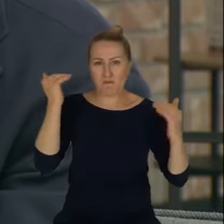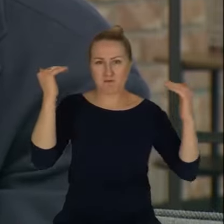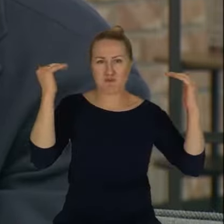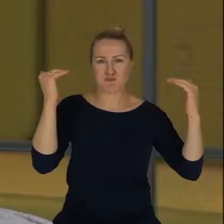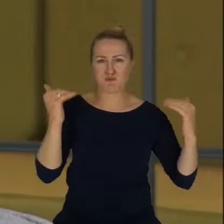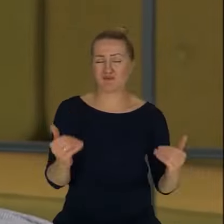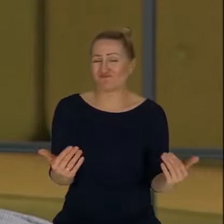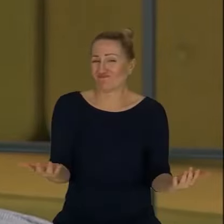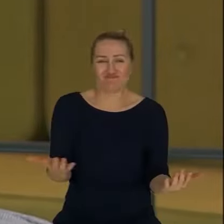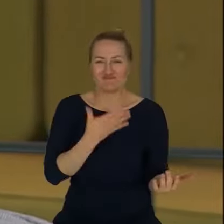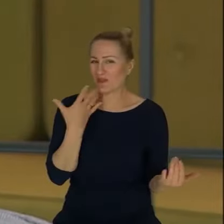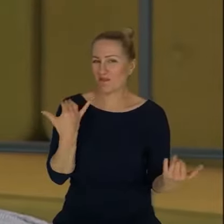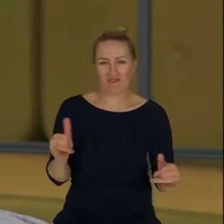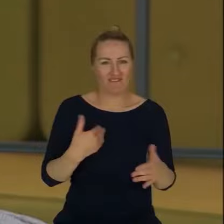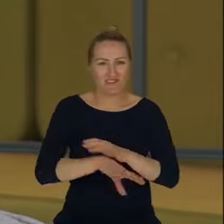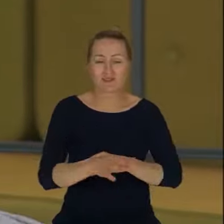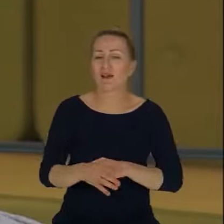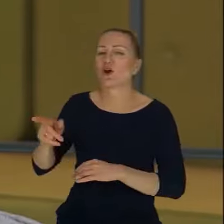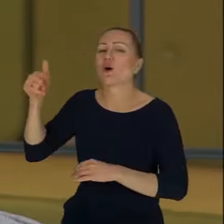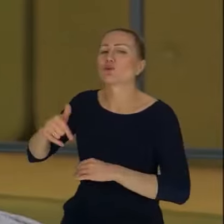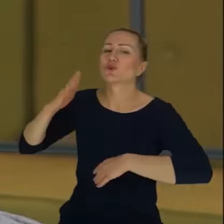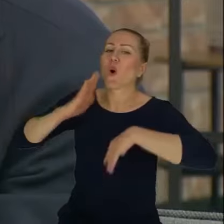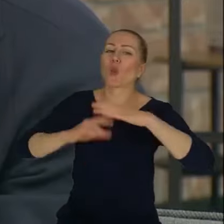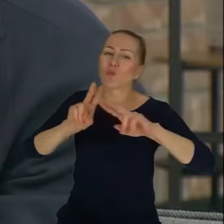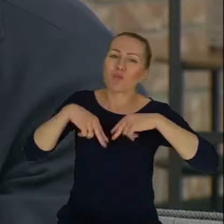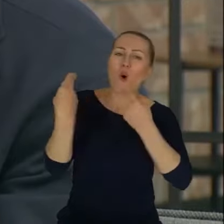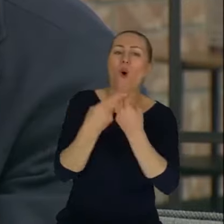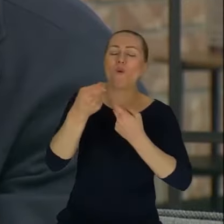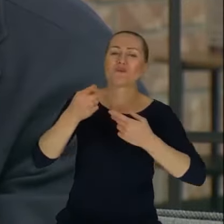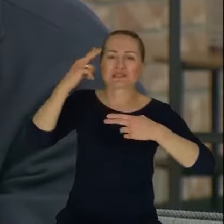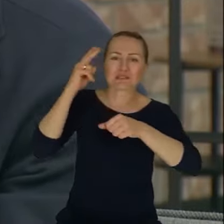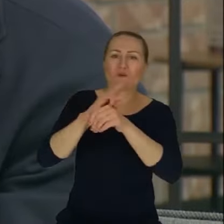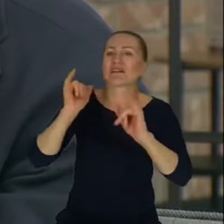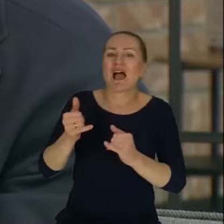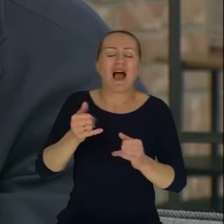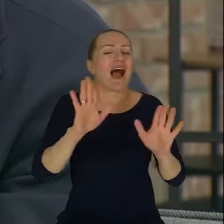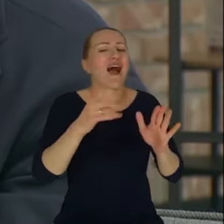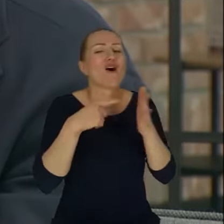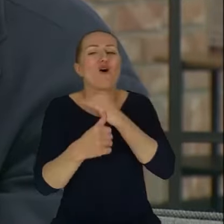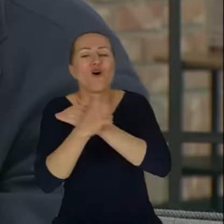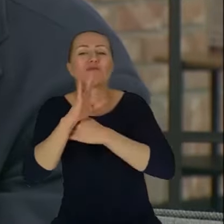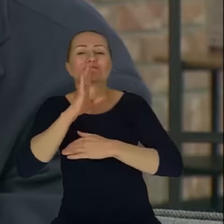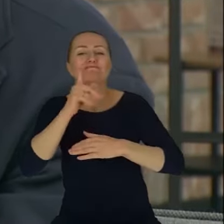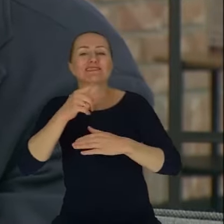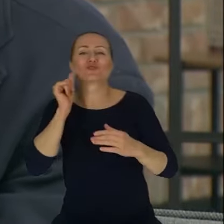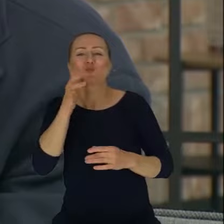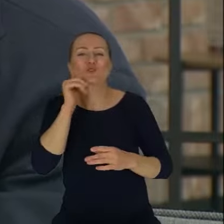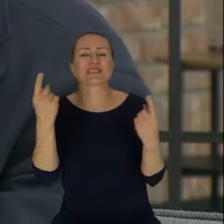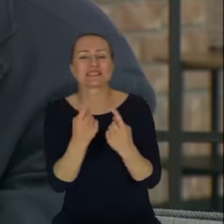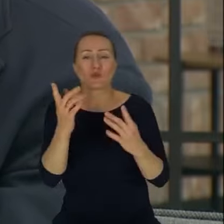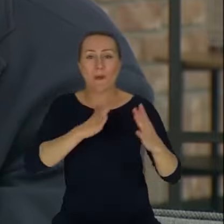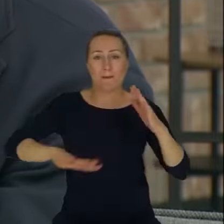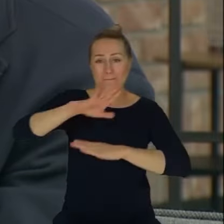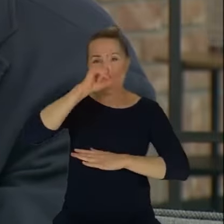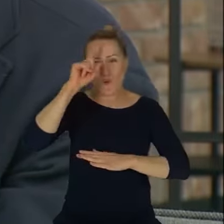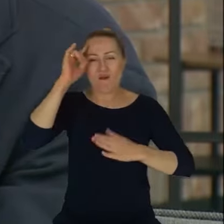odbudować? Bo daj kilka przykładów. Nie, no ja widzę nawet to w takich codziennych sytuacjach, że na przykład znamy się z ludźmi w ogromnej mierze zdalnia. Nawet z ludźmi, którymi